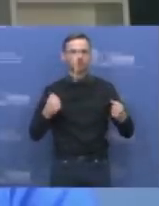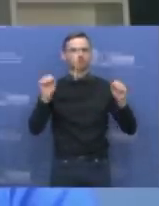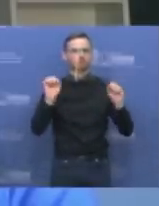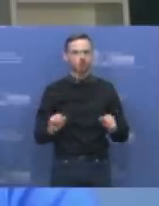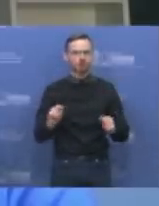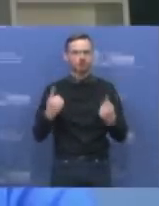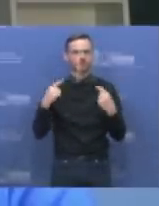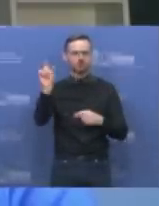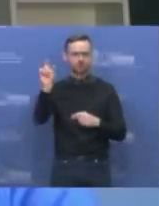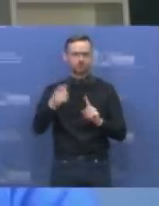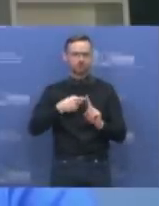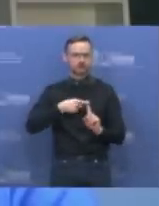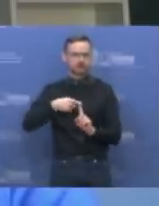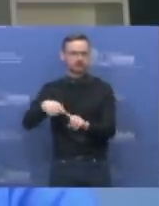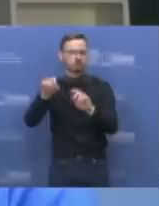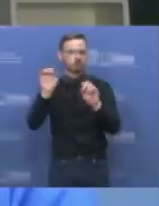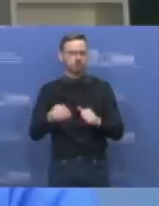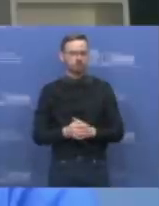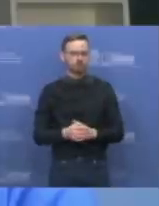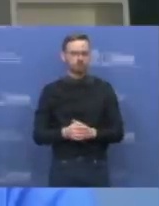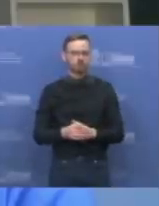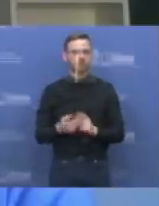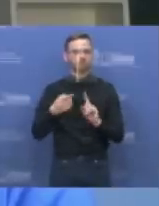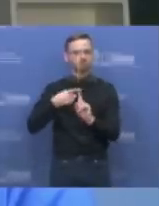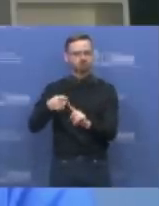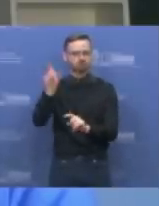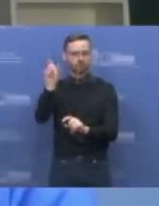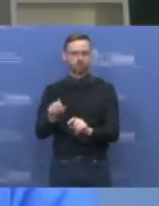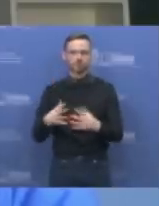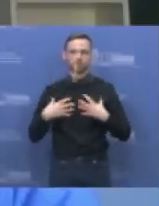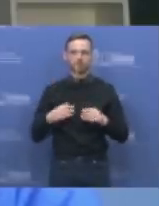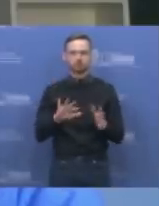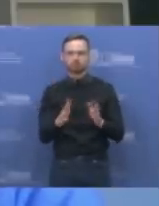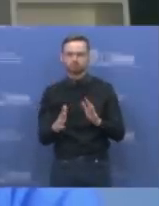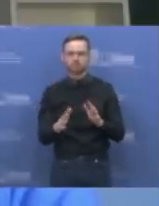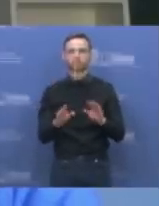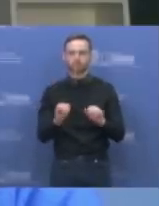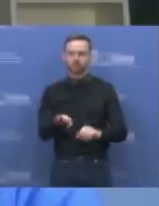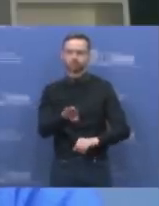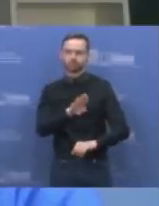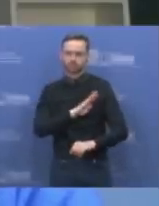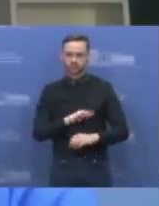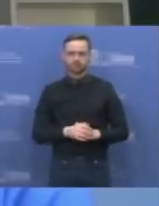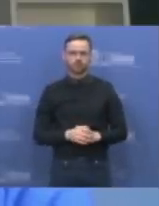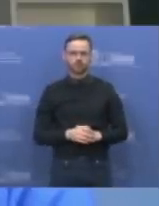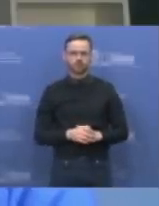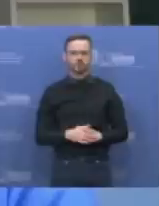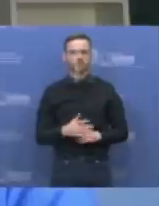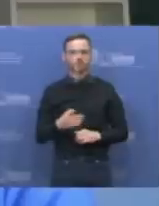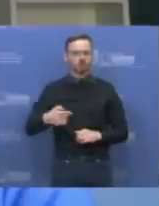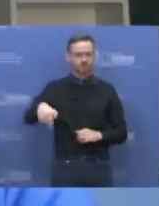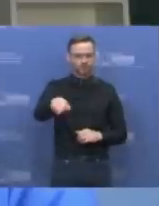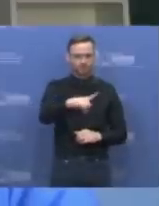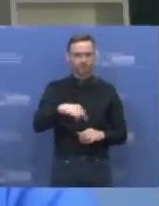virusą kitam žmogui, kuriam tai gali būti gyvybės ir mirties klausimas. Ir turbūt ne vienas iš mūsų nenarėtų